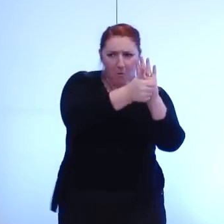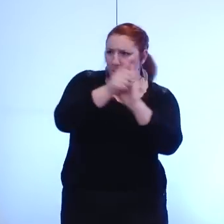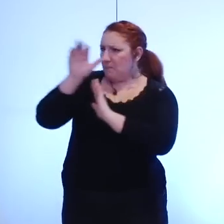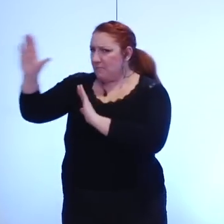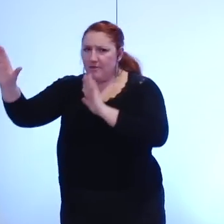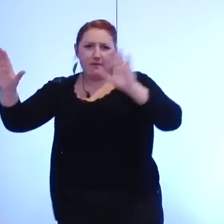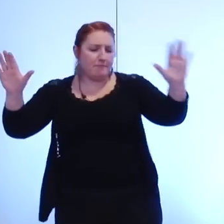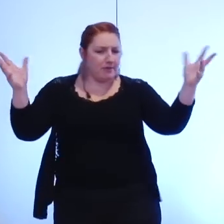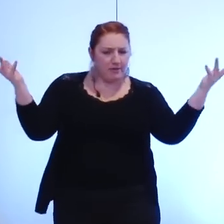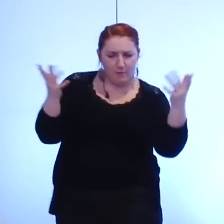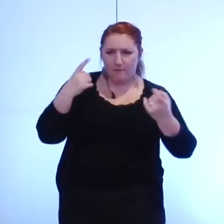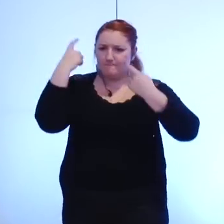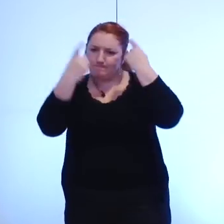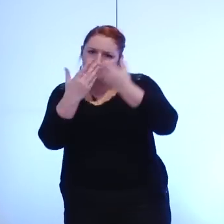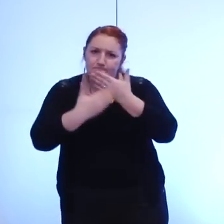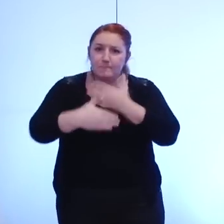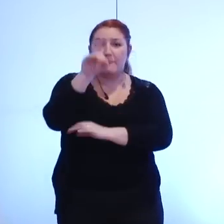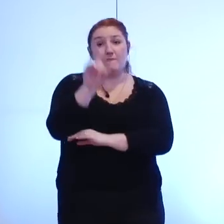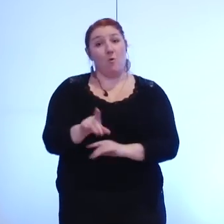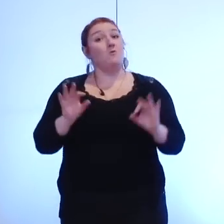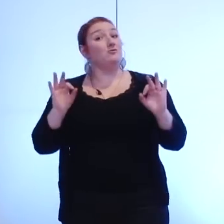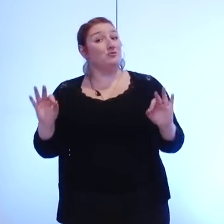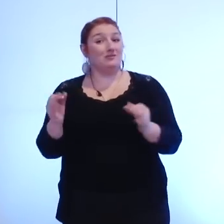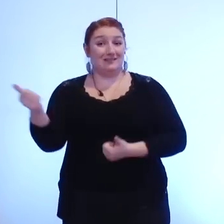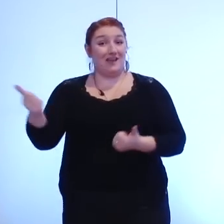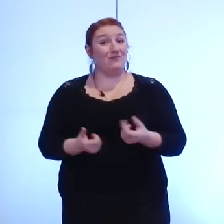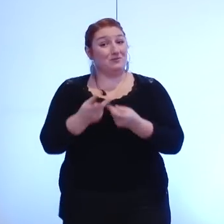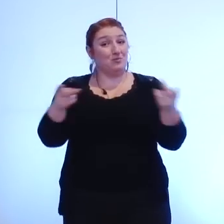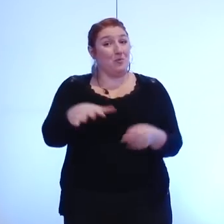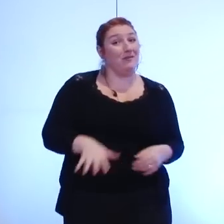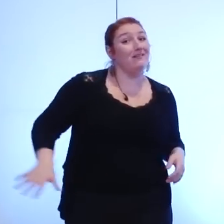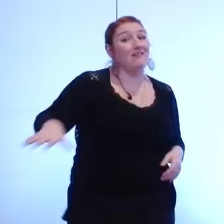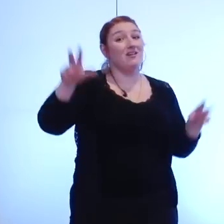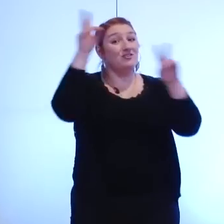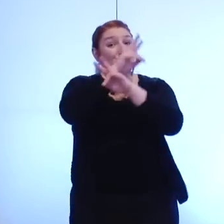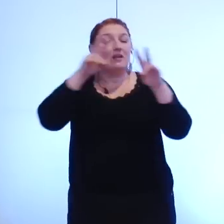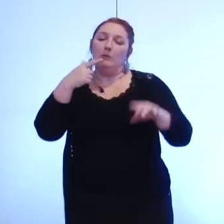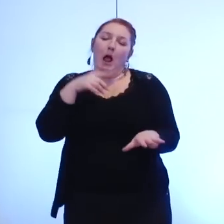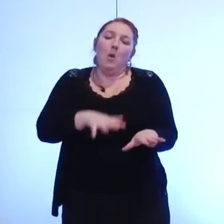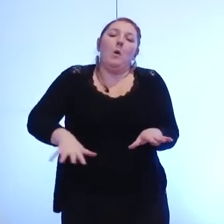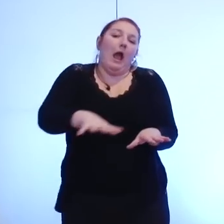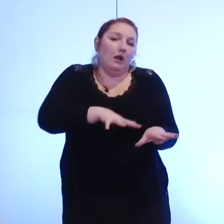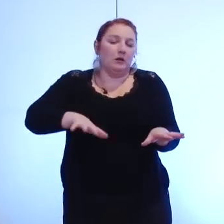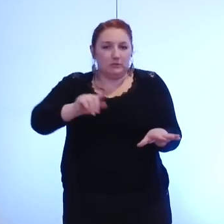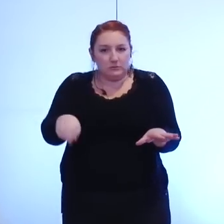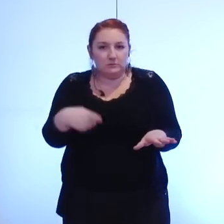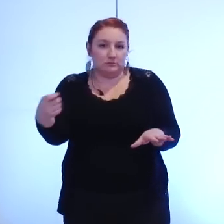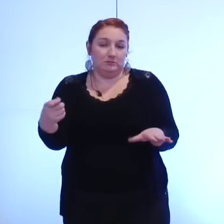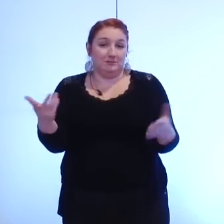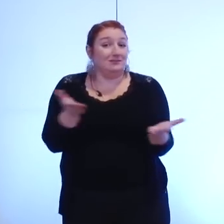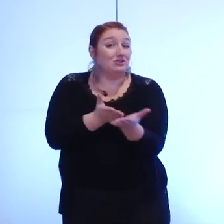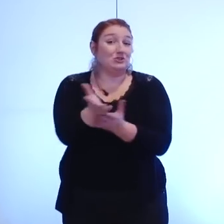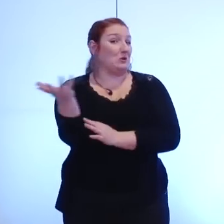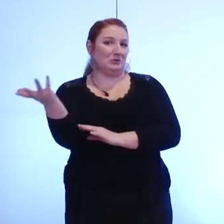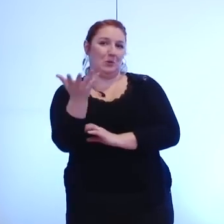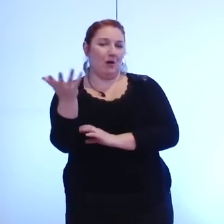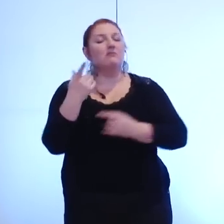parle on parle du service public en général local et de